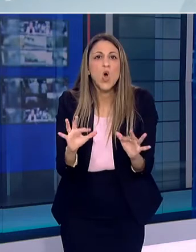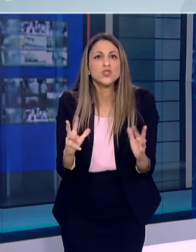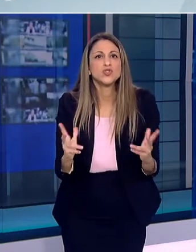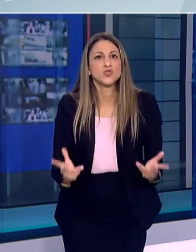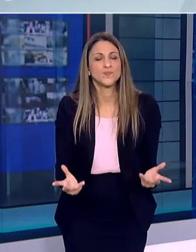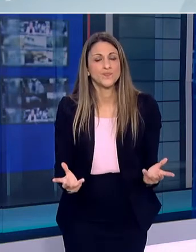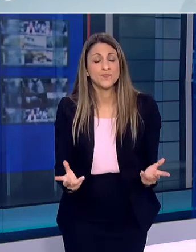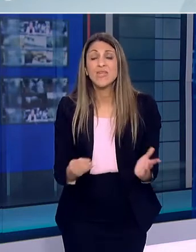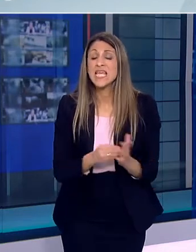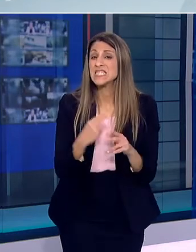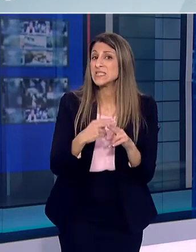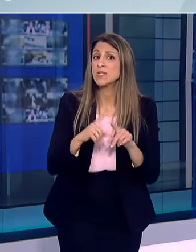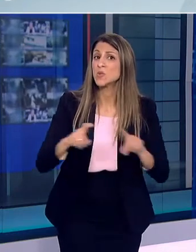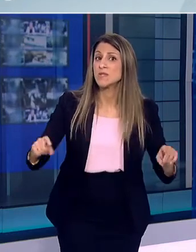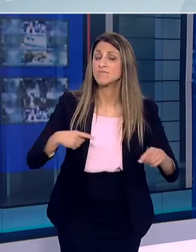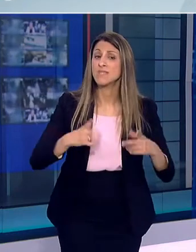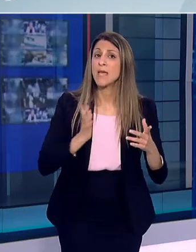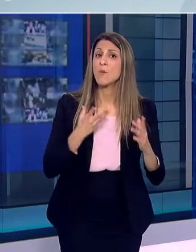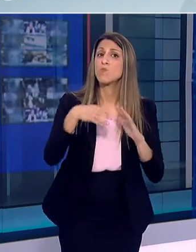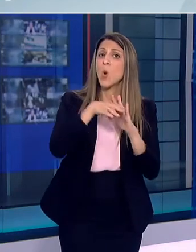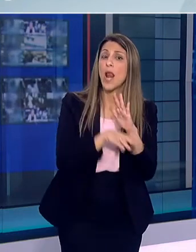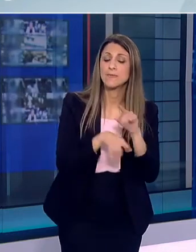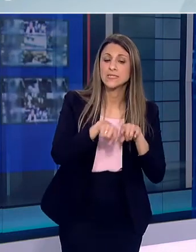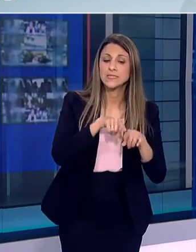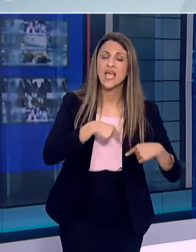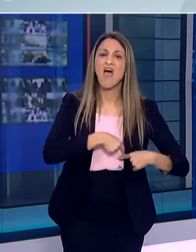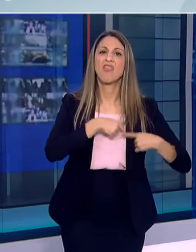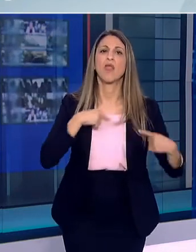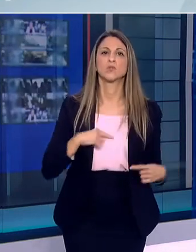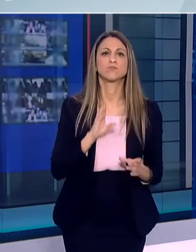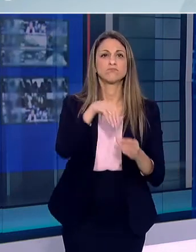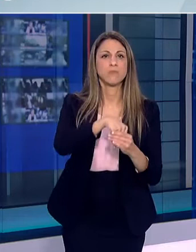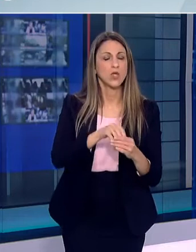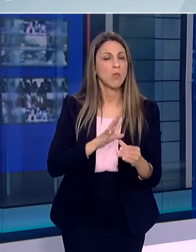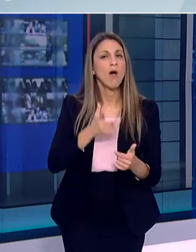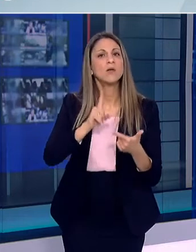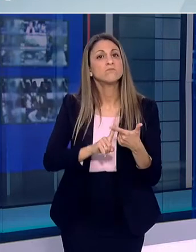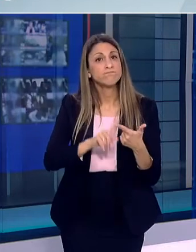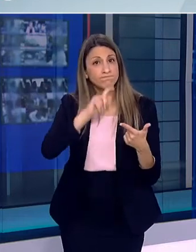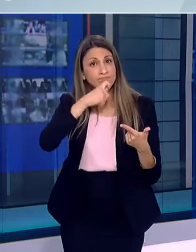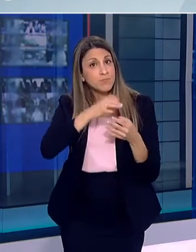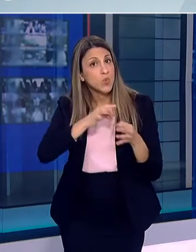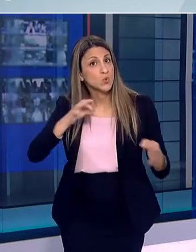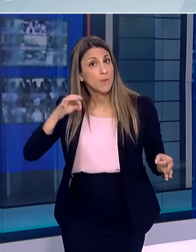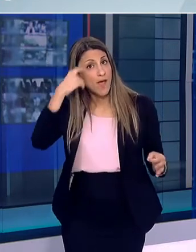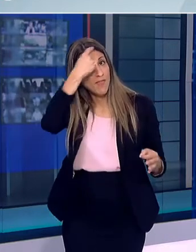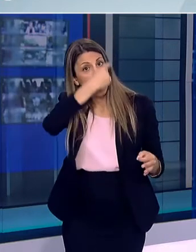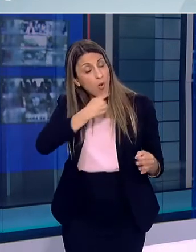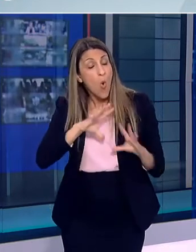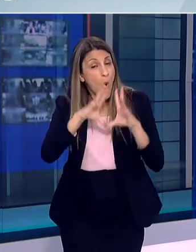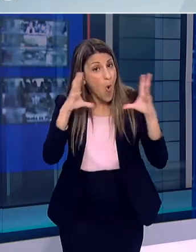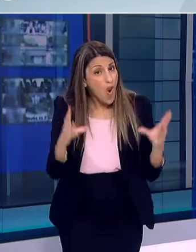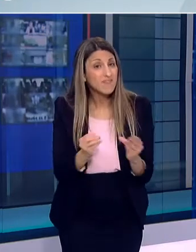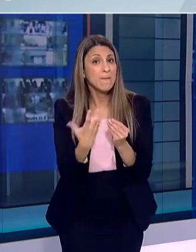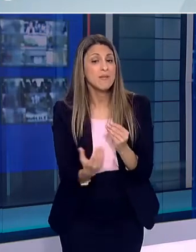την εθελοντική συμμετοχή των ανθρώπων αγγίζει τα προσωπικά δεδομένα κάτι πάρα πολύ ευαίσθητο για αυτό όλα αυτά παίρνουν στο πλαίσιο της